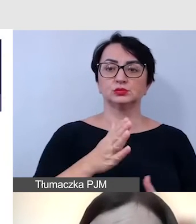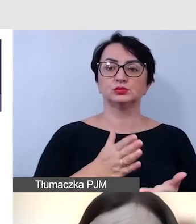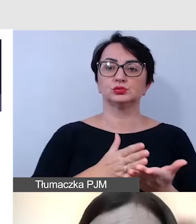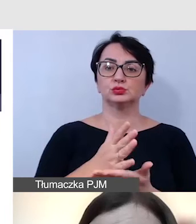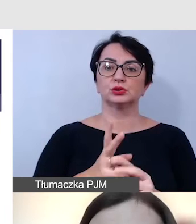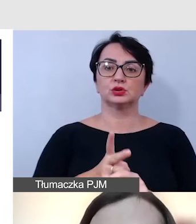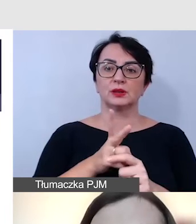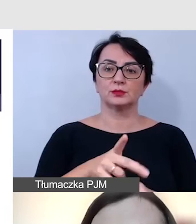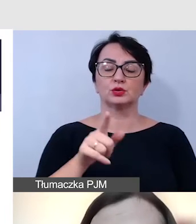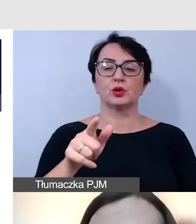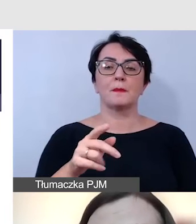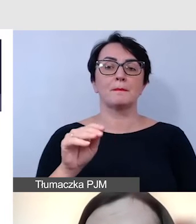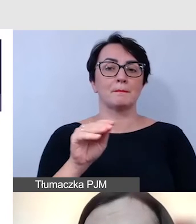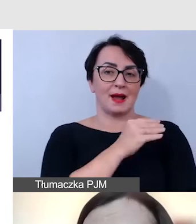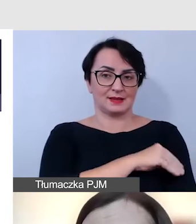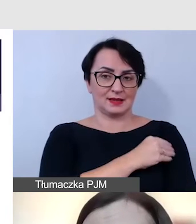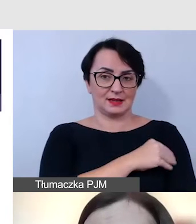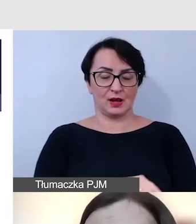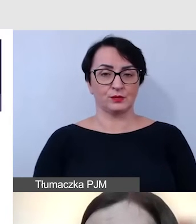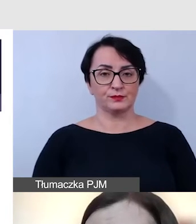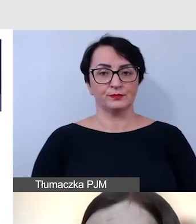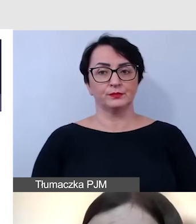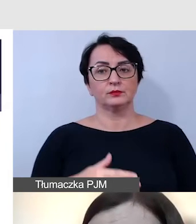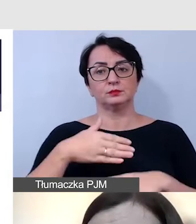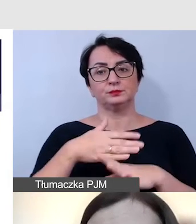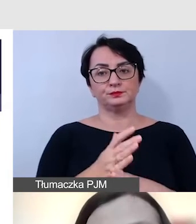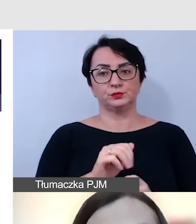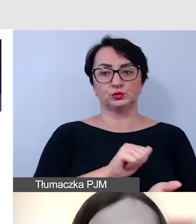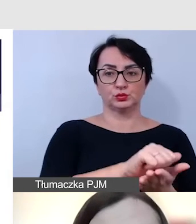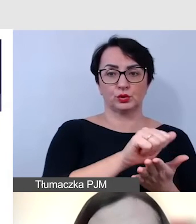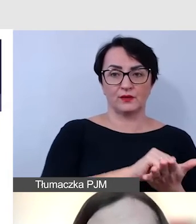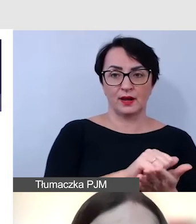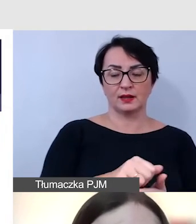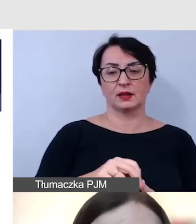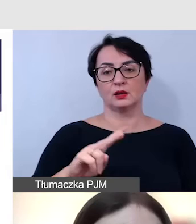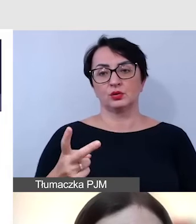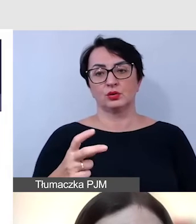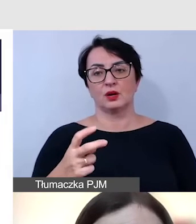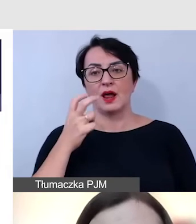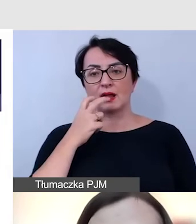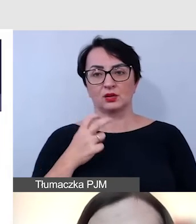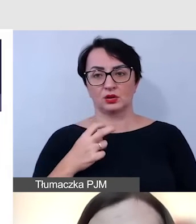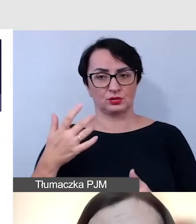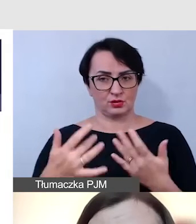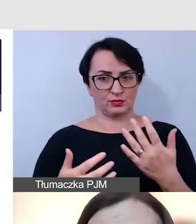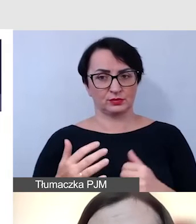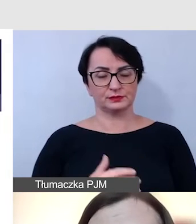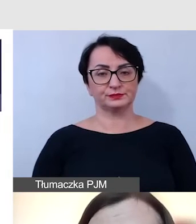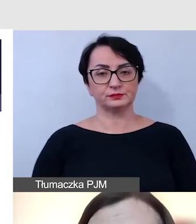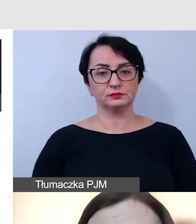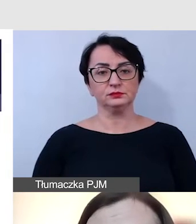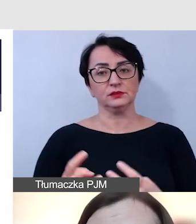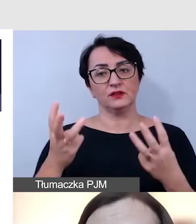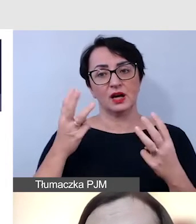materiały. I tutaj musimy podzielić to na materiały drukowane i materiały elektroniczne. Kluczowe rzeczy